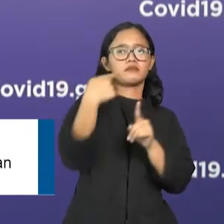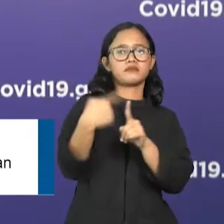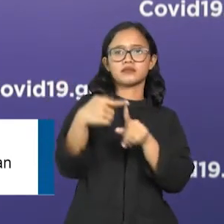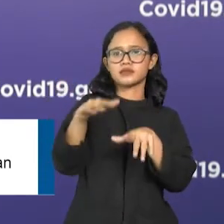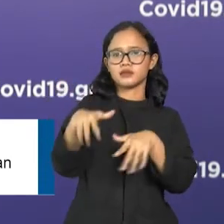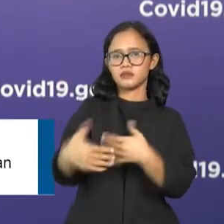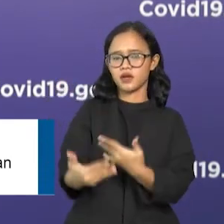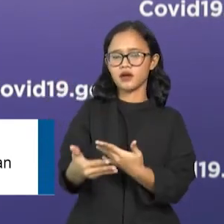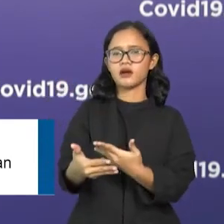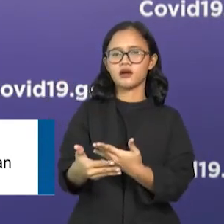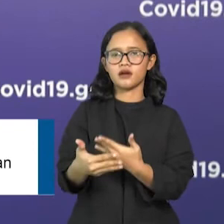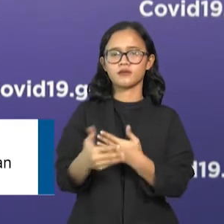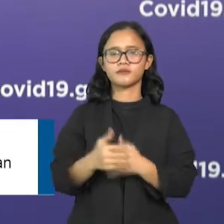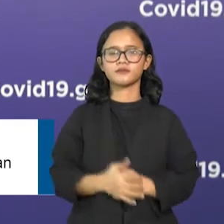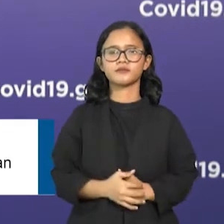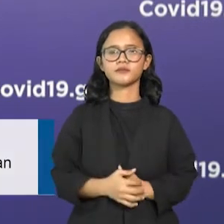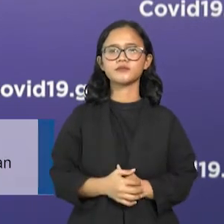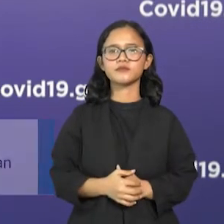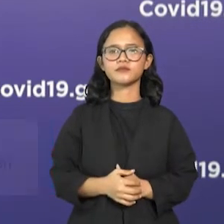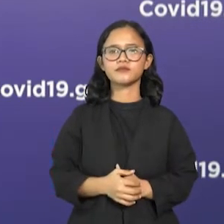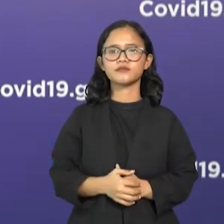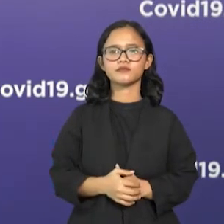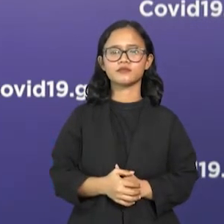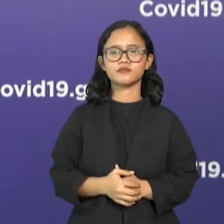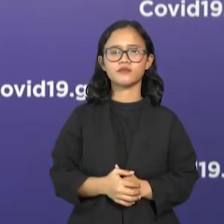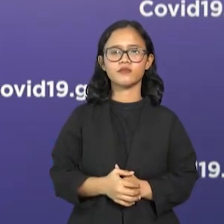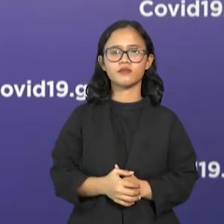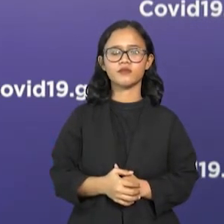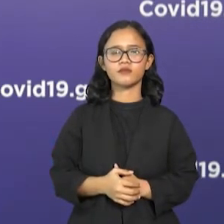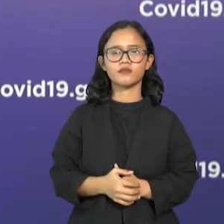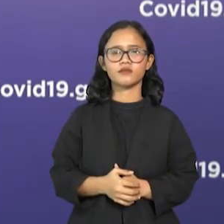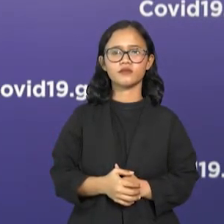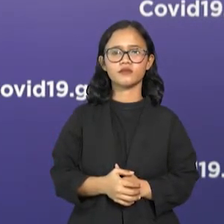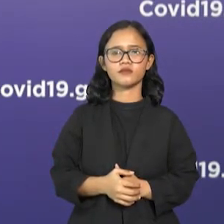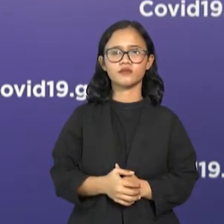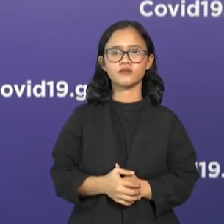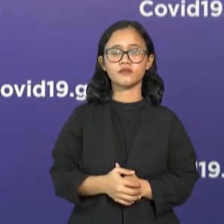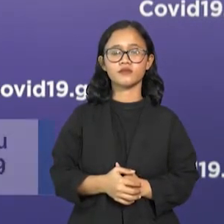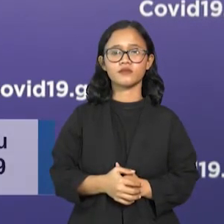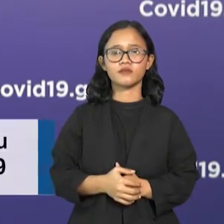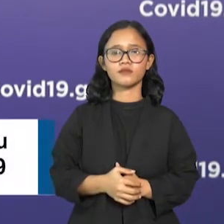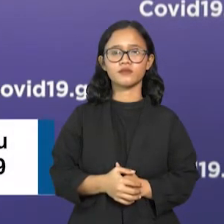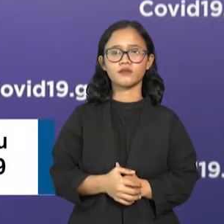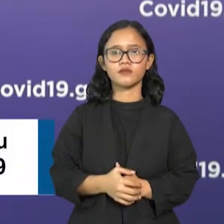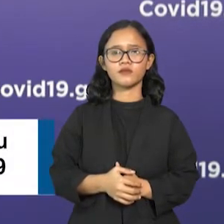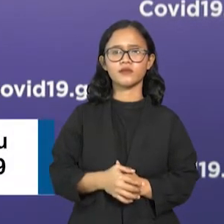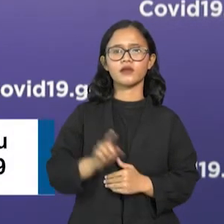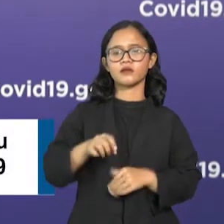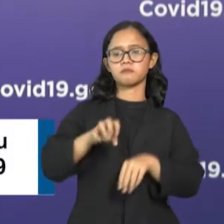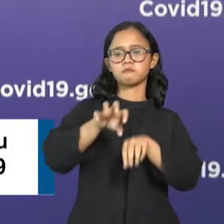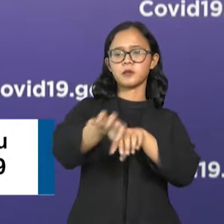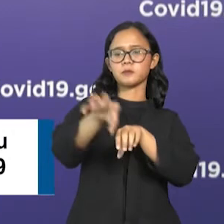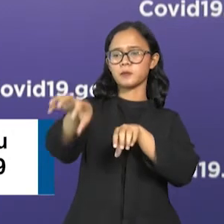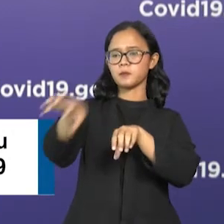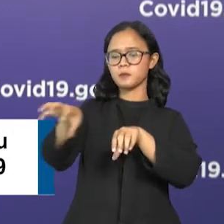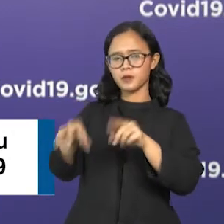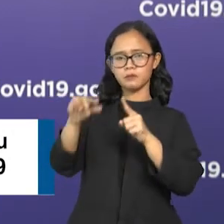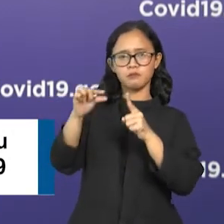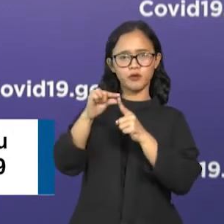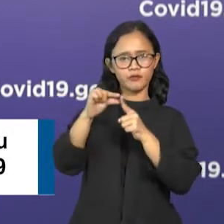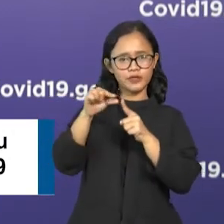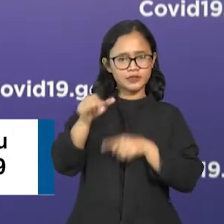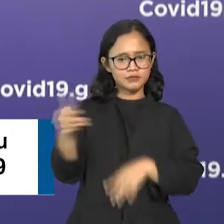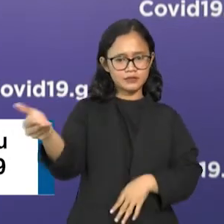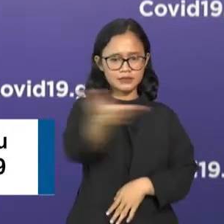penambahan-penambahan yang terjadi di beberapa provinsi yang saat